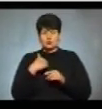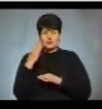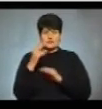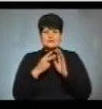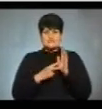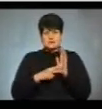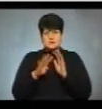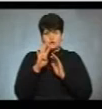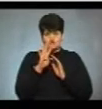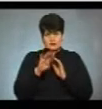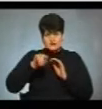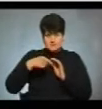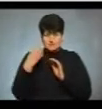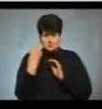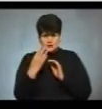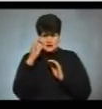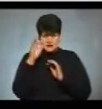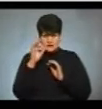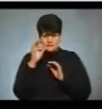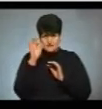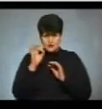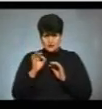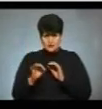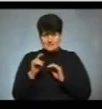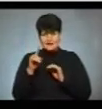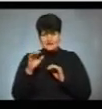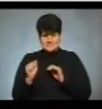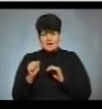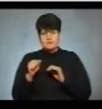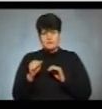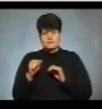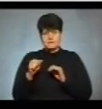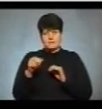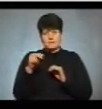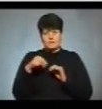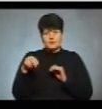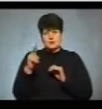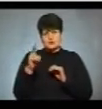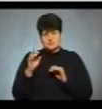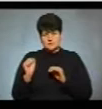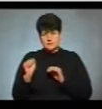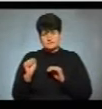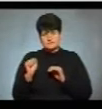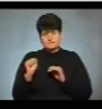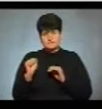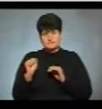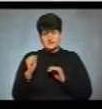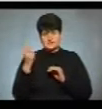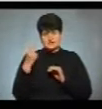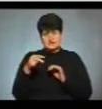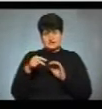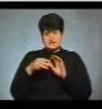,4% респондентів. За чинного президента України, кандидата у президента Петра Порошенка – 28